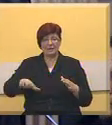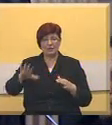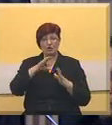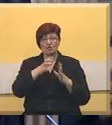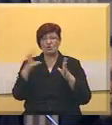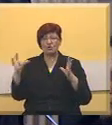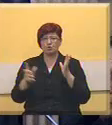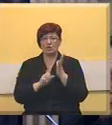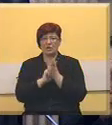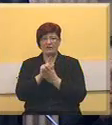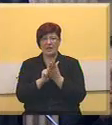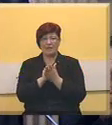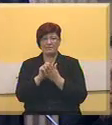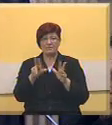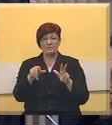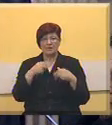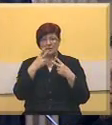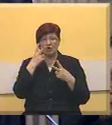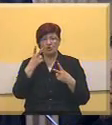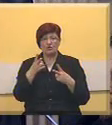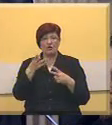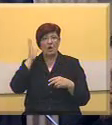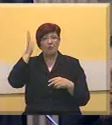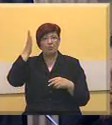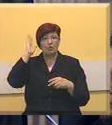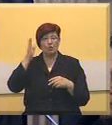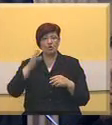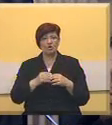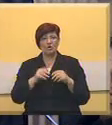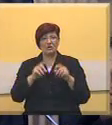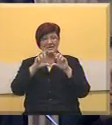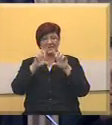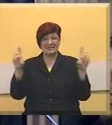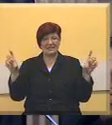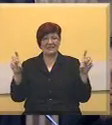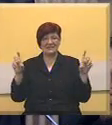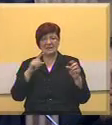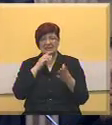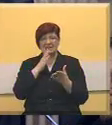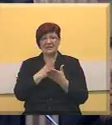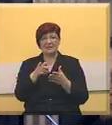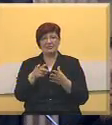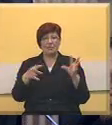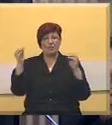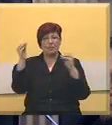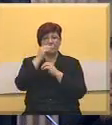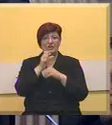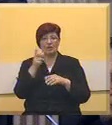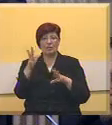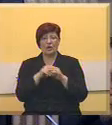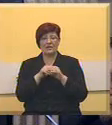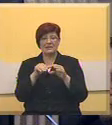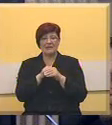duže vreme imajući u vidu perspektivu instituta i samim tim povećanje broja